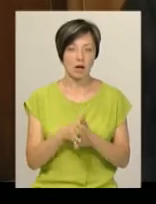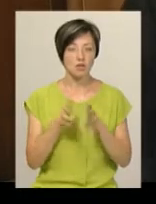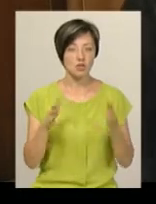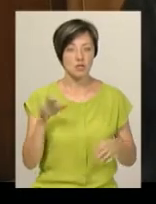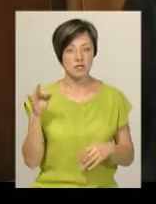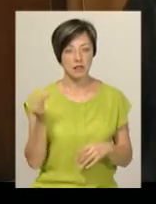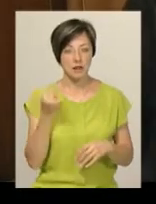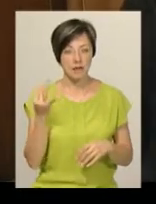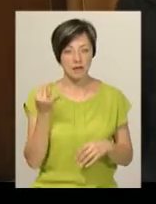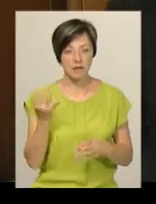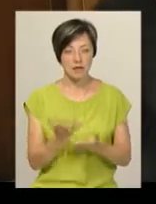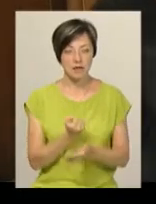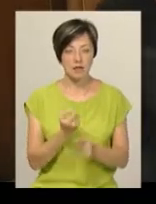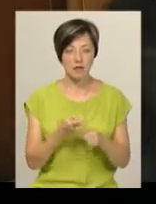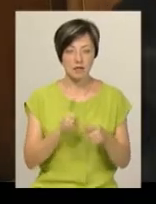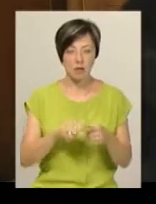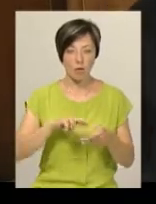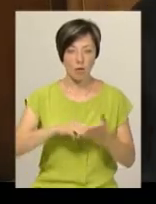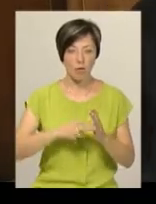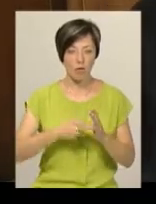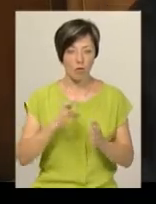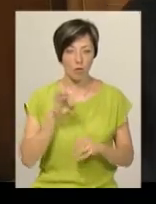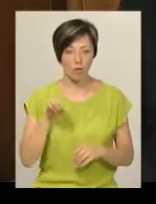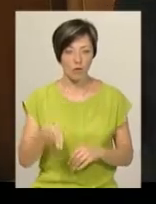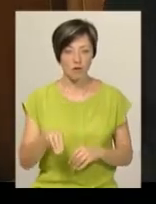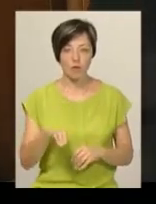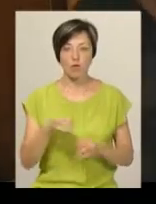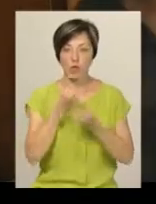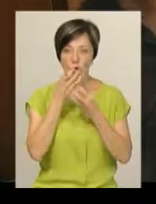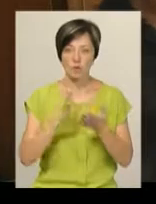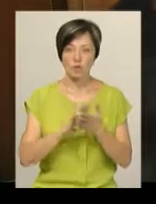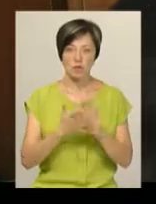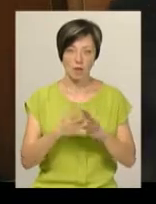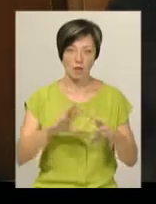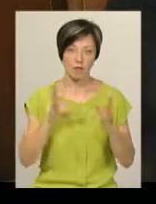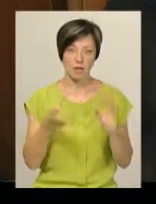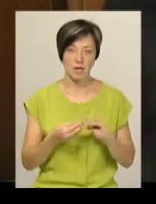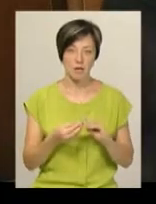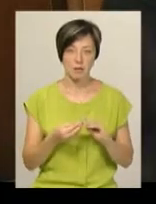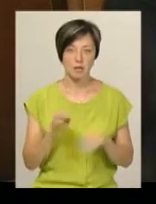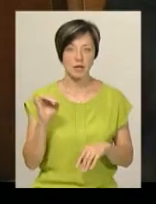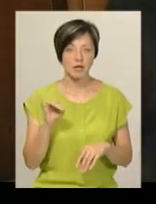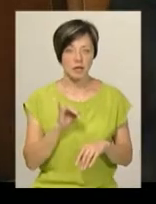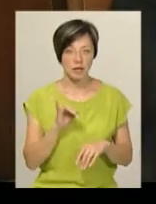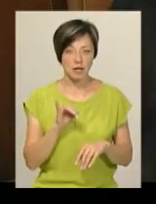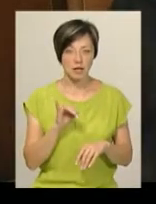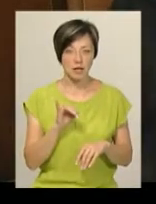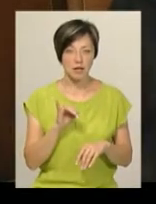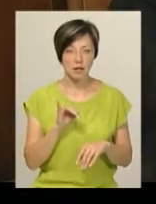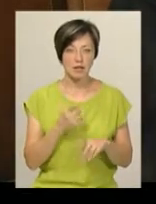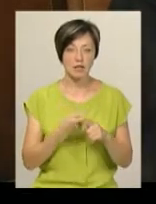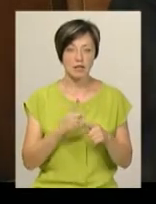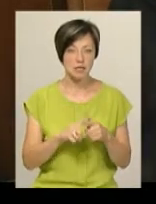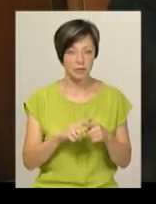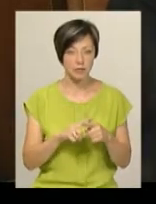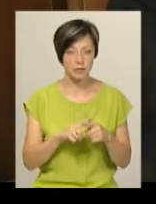цікава знахідка – це арбалетний болт в хорошому стані, в принципі. І арбалетний болт – це, в